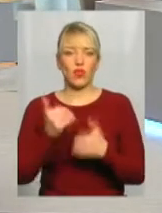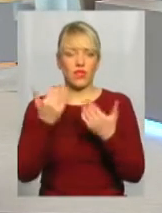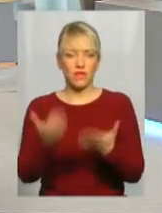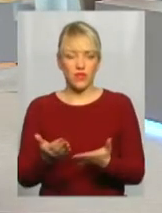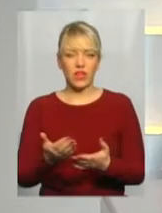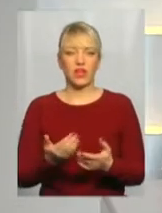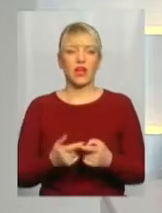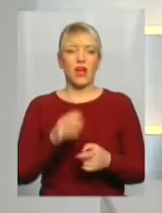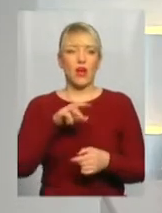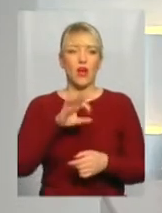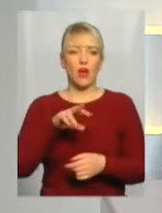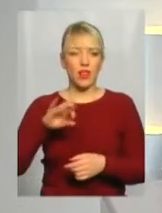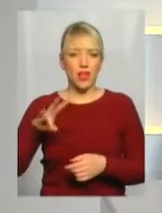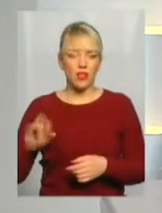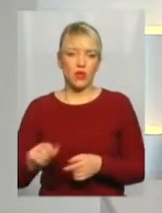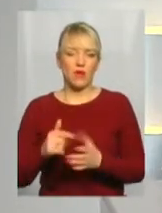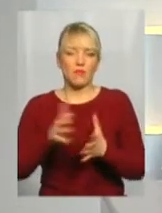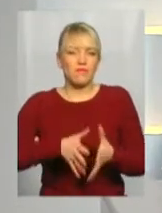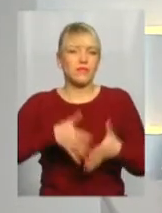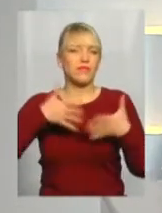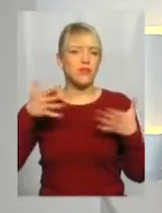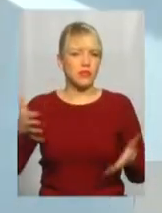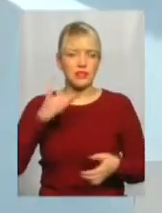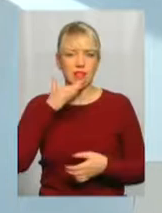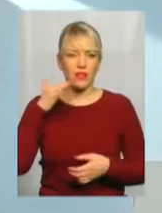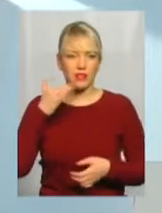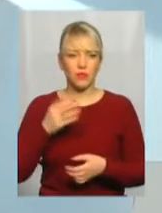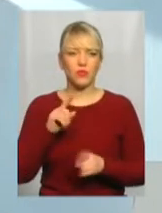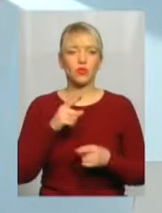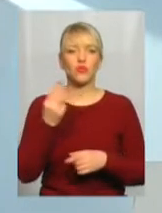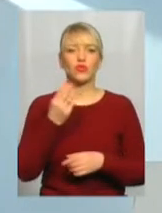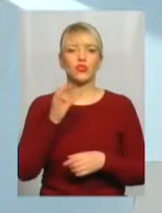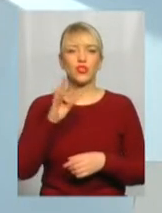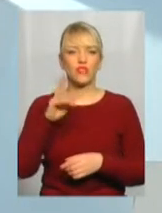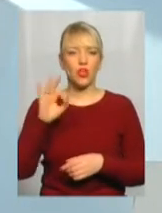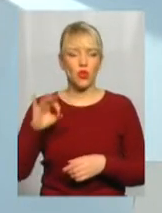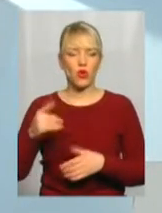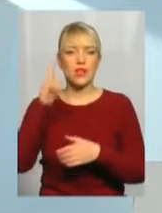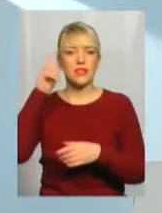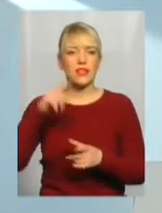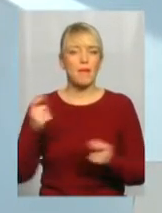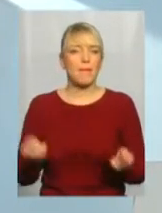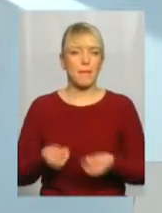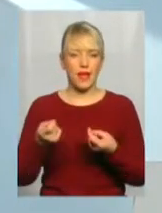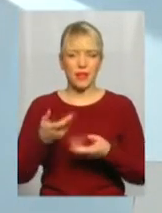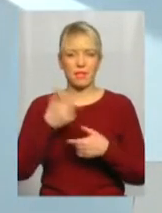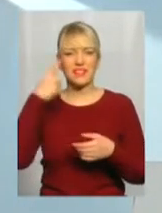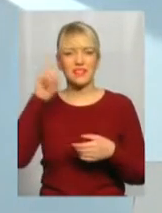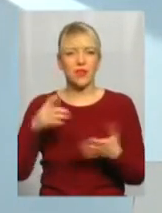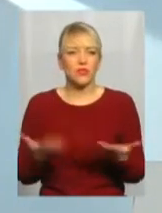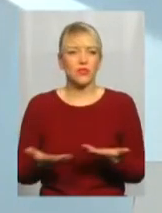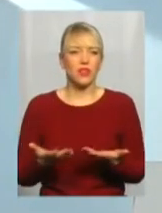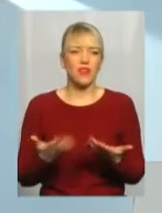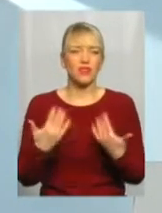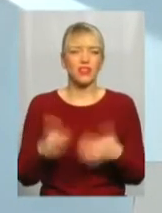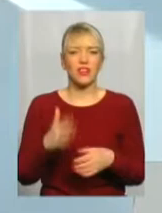ніж достатньо. Тому що Шевченка ми знаємо дуже мало. Ми знаємо Шевченка якось, ну,